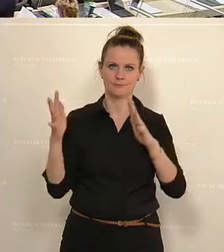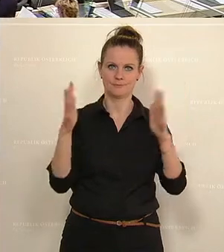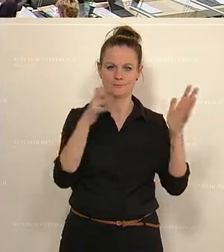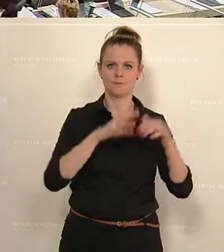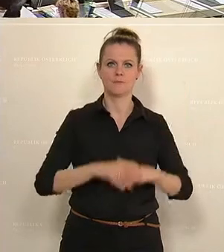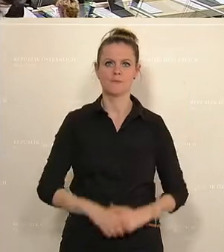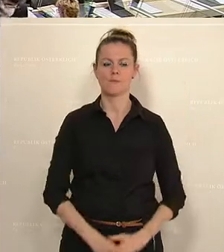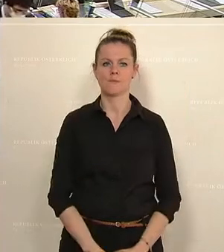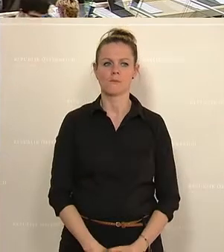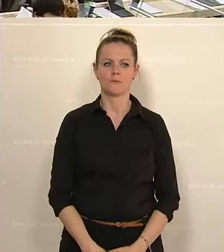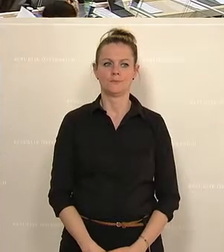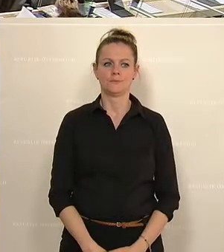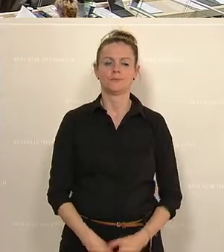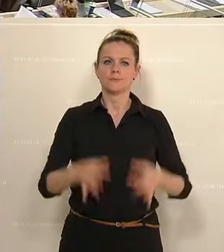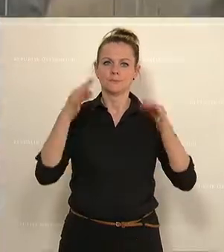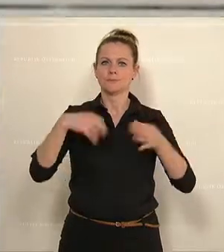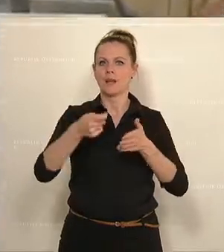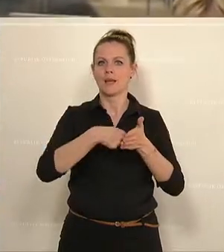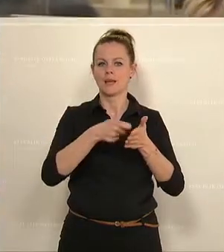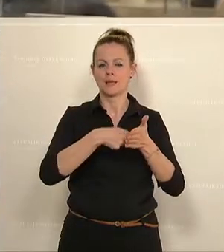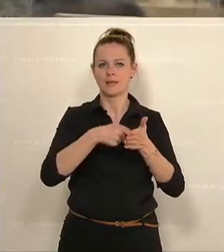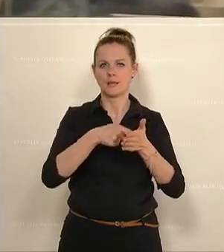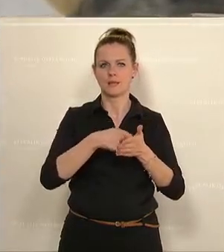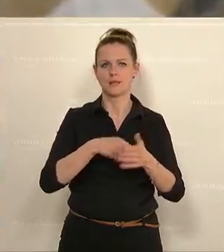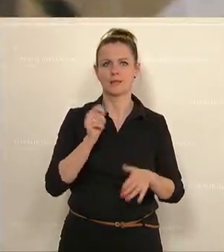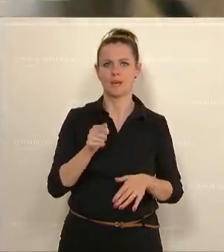Zur tatsächlichen Berichtigung der Abgeordnete Kotzer.